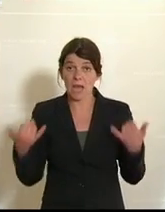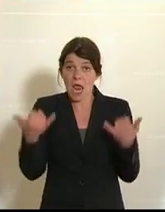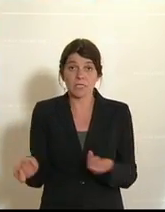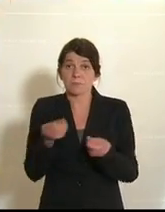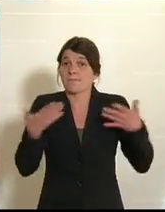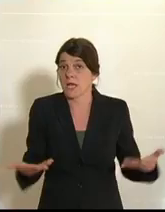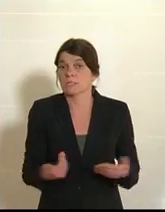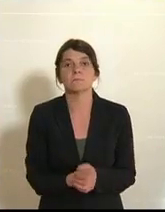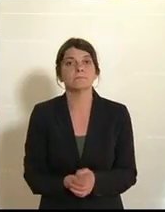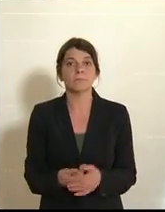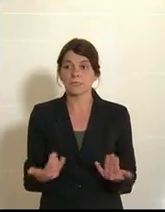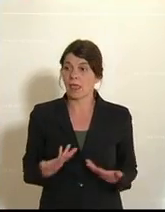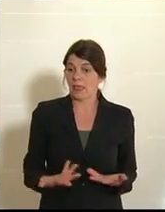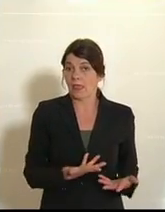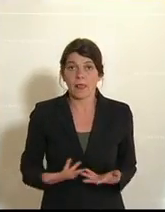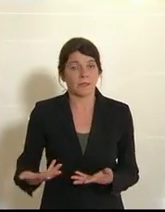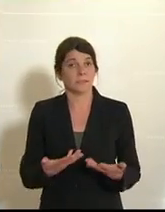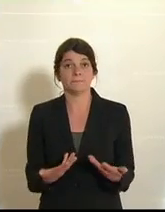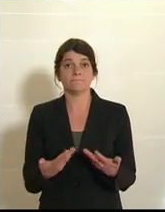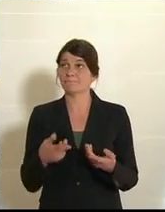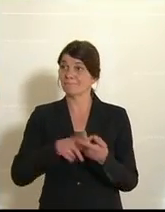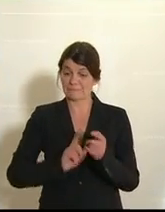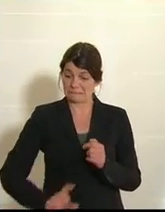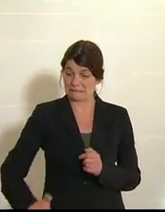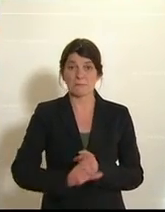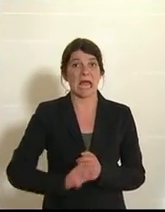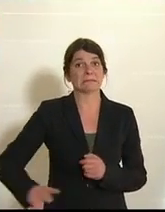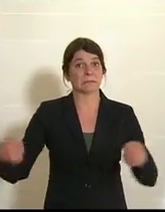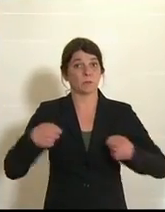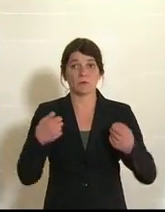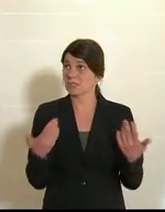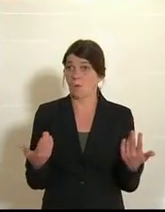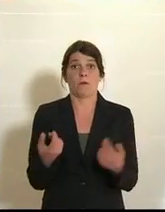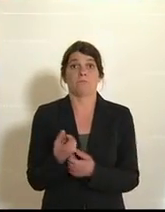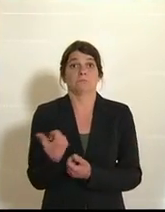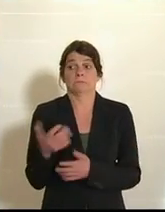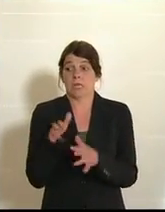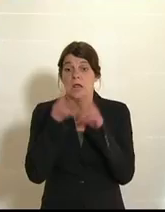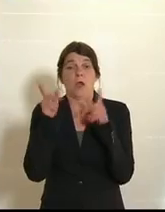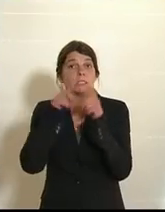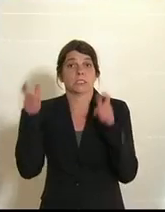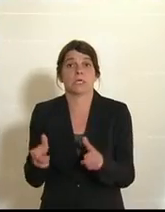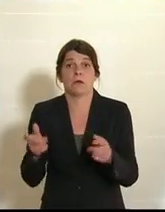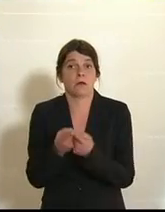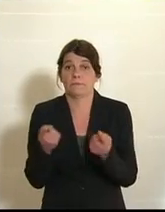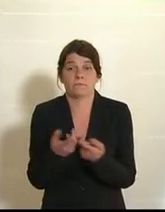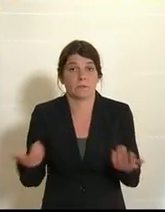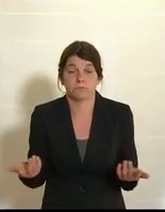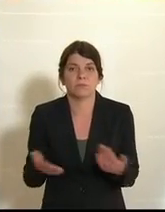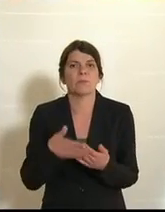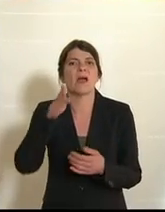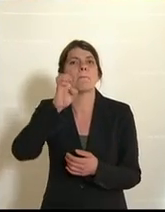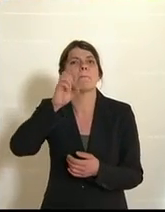dazu führt, dass sie dastehen und mit einer geringen Basissubvention kaum ihre Häuser, ich sage zum Beispiel das